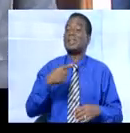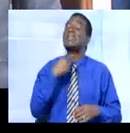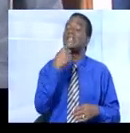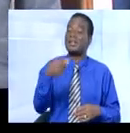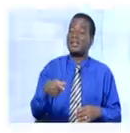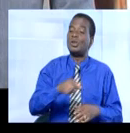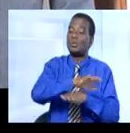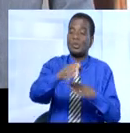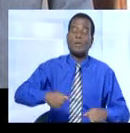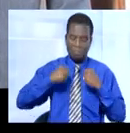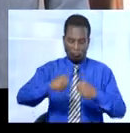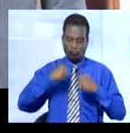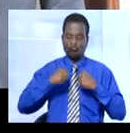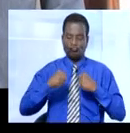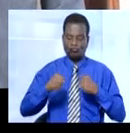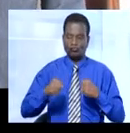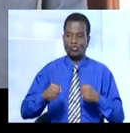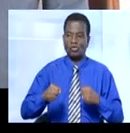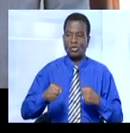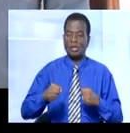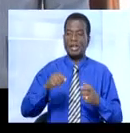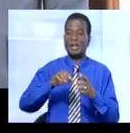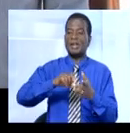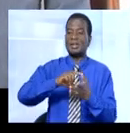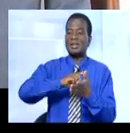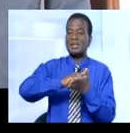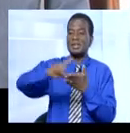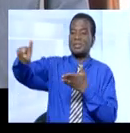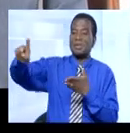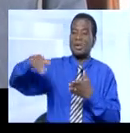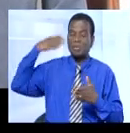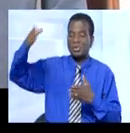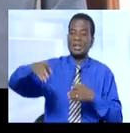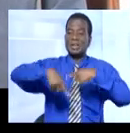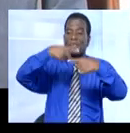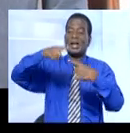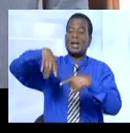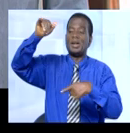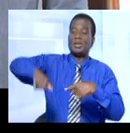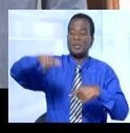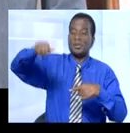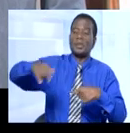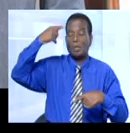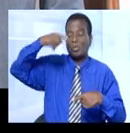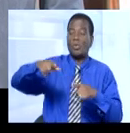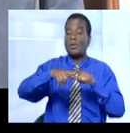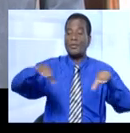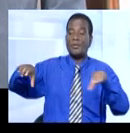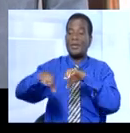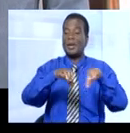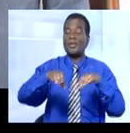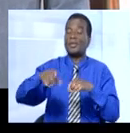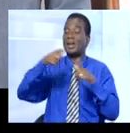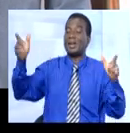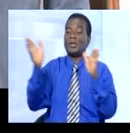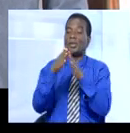que tout allait bien. Je pars la semaine prochaine à Yamsoukro pour présider le sommet de la CEDEAO